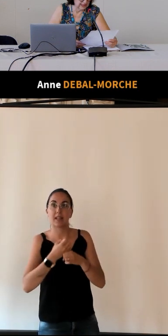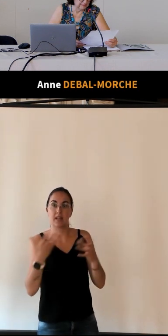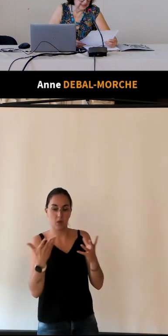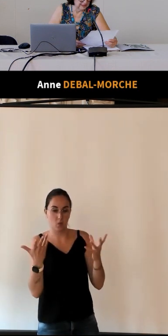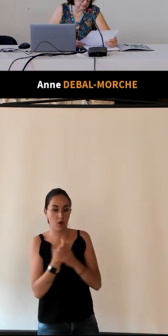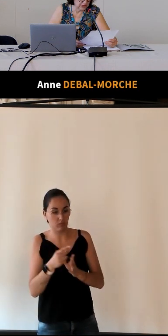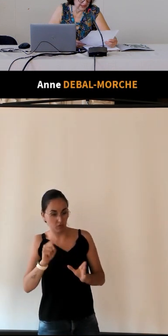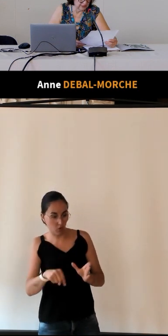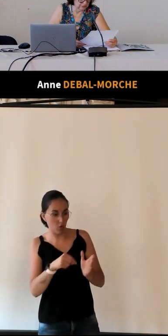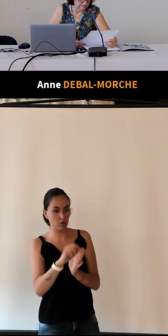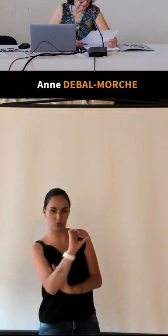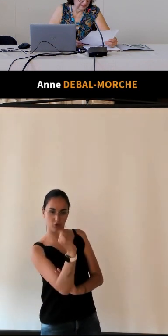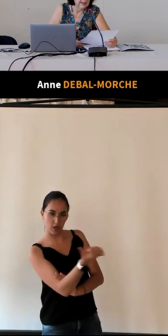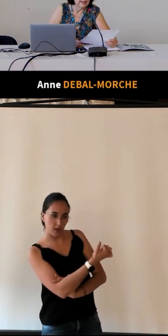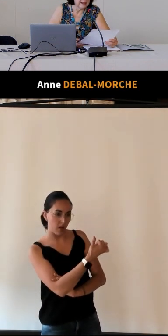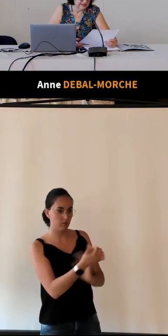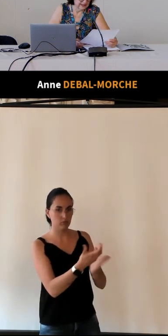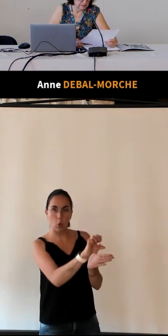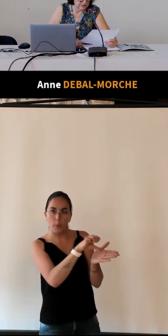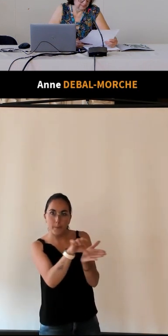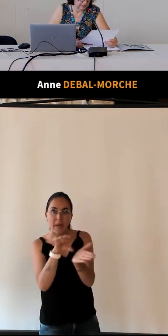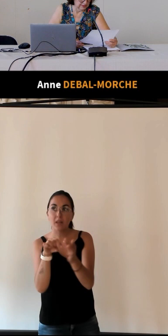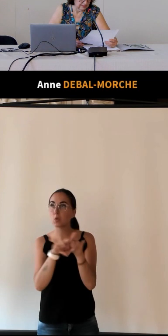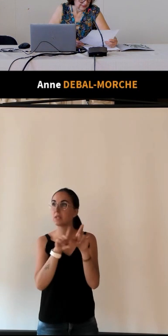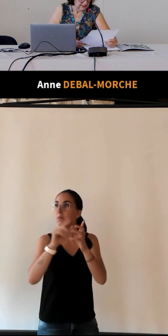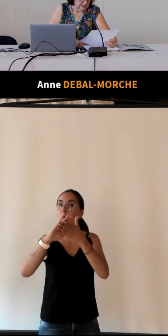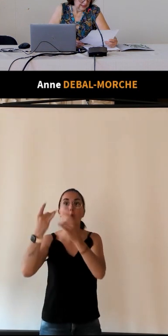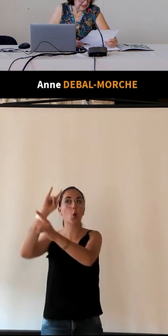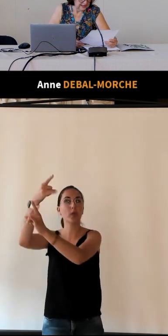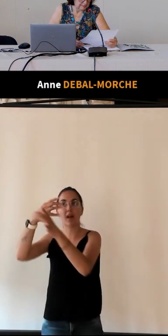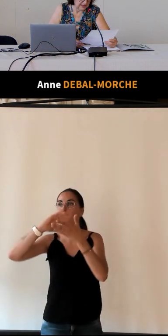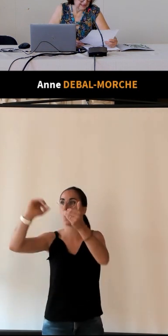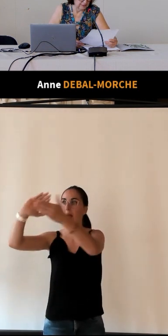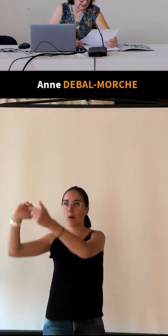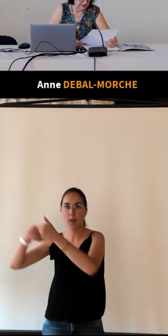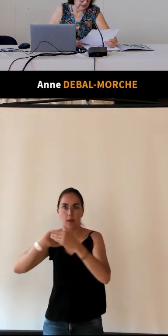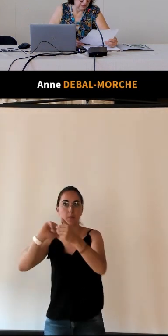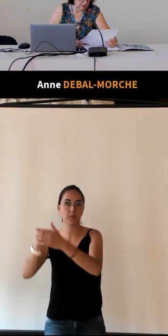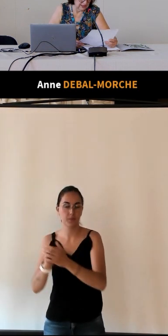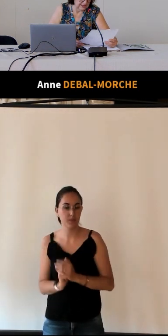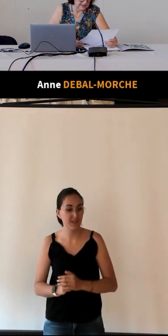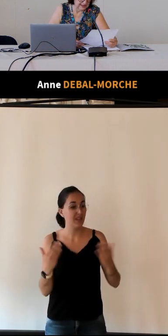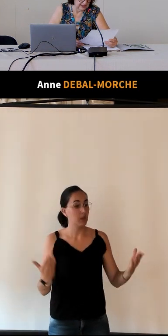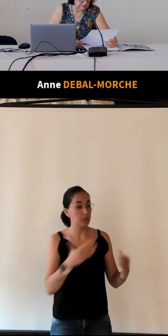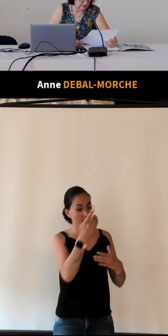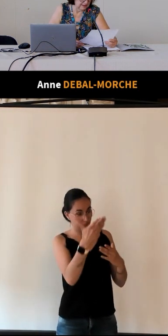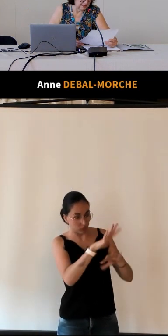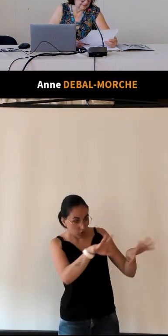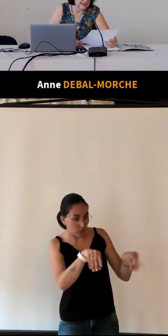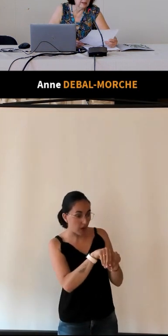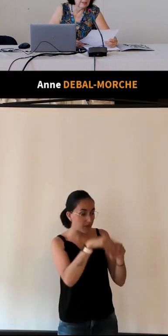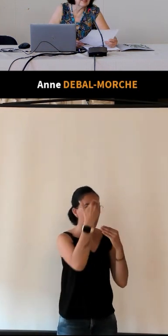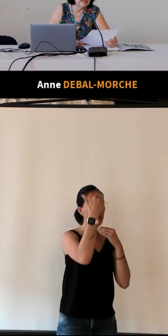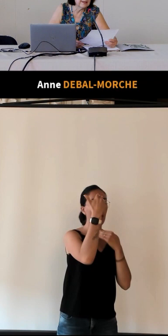somme à payer pour chacun d'eux. Et ce qui est le plus important, interprète pour les familles anglaises, allemandes,